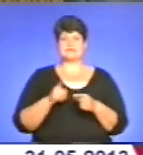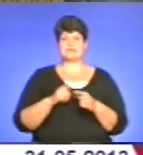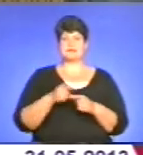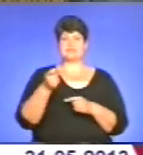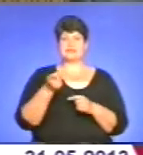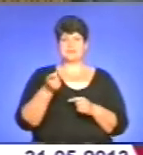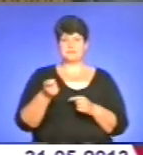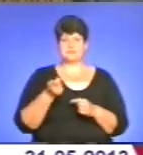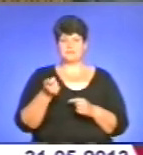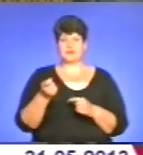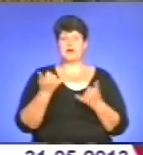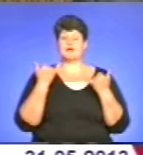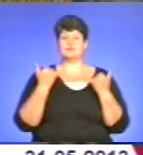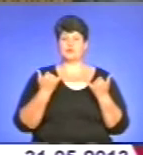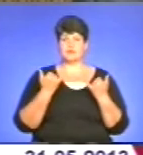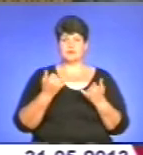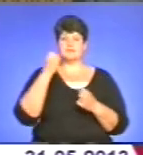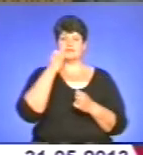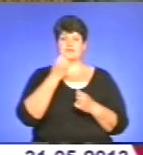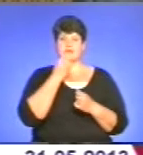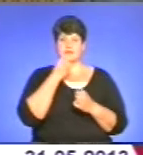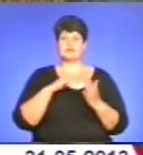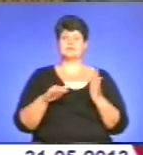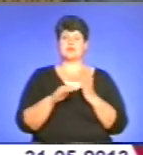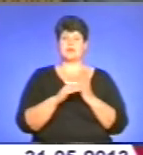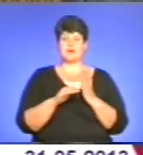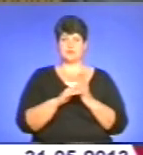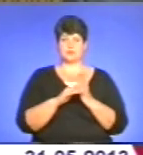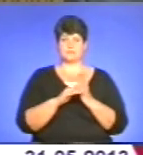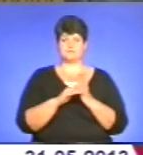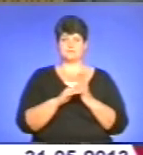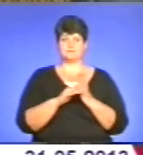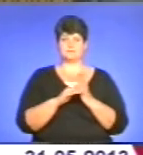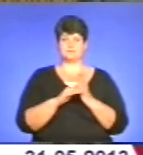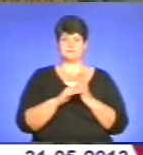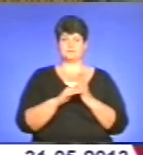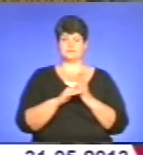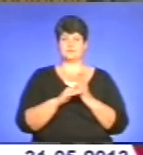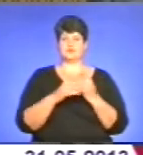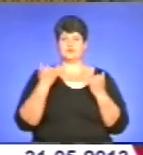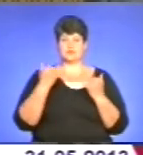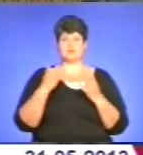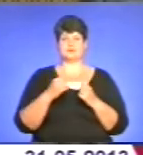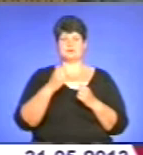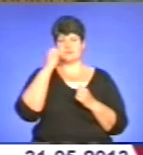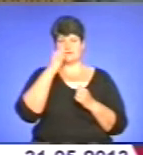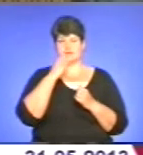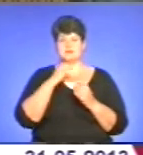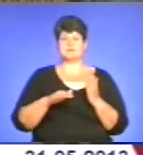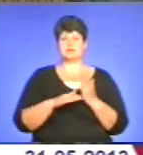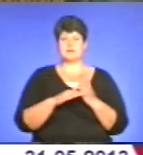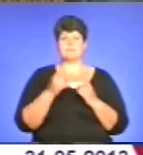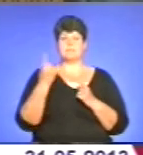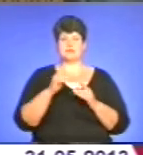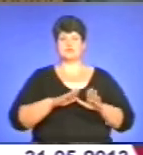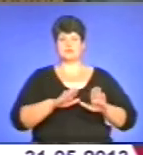-оператор. І сьогодні завдяки сприянню першого